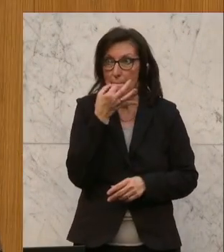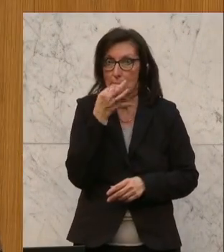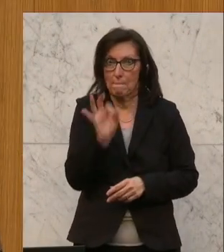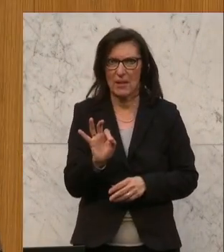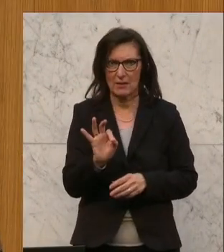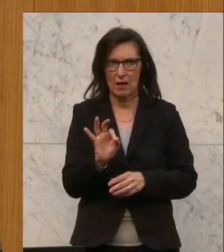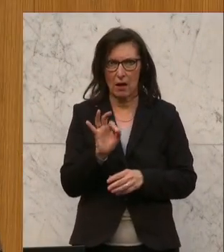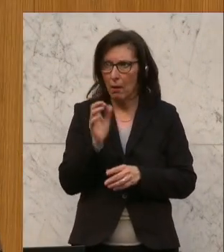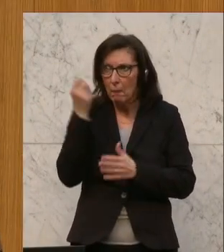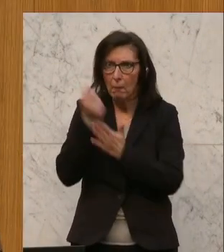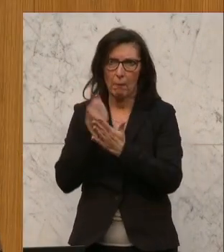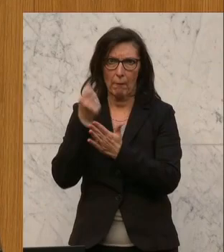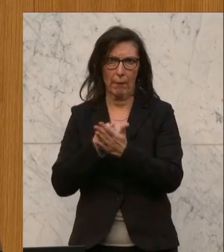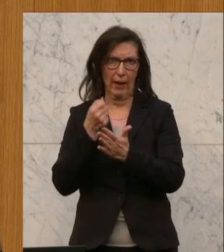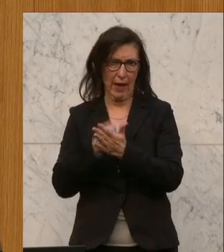bekämpfen können.